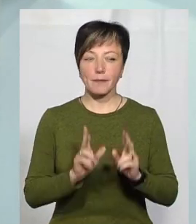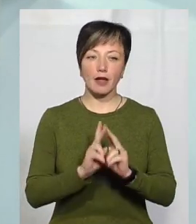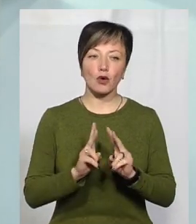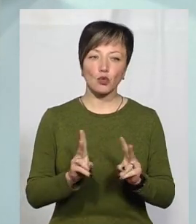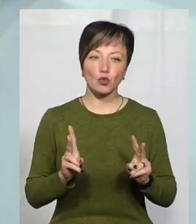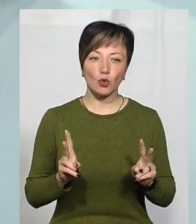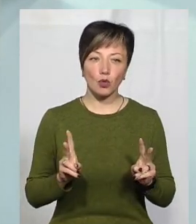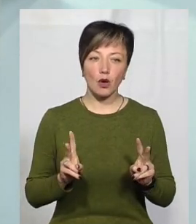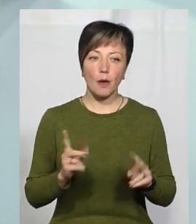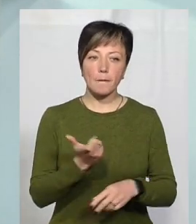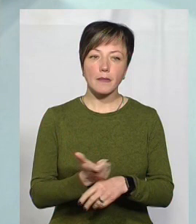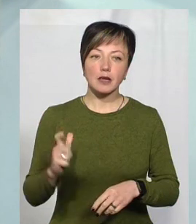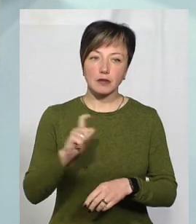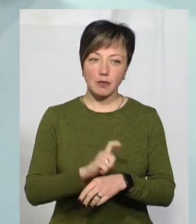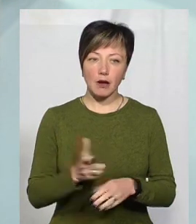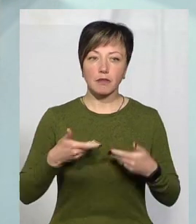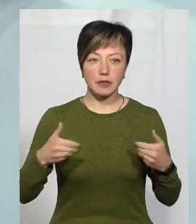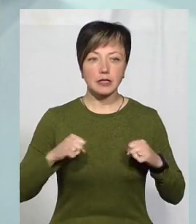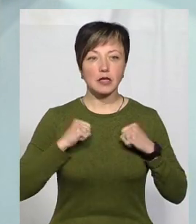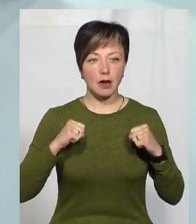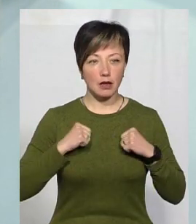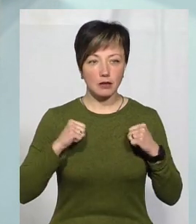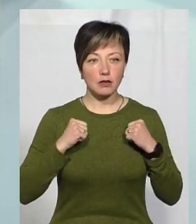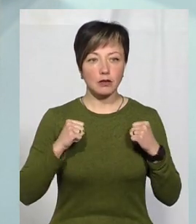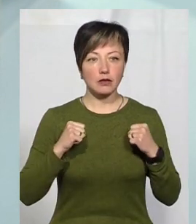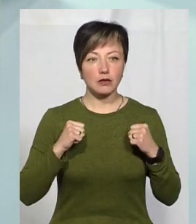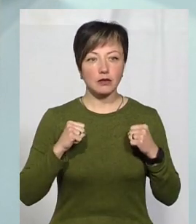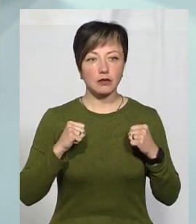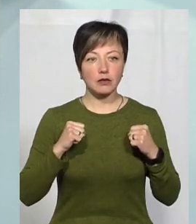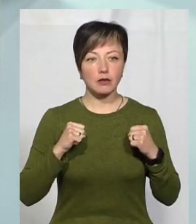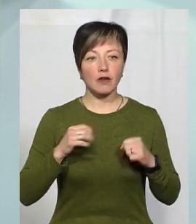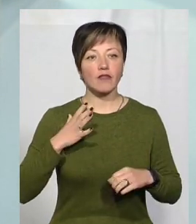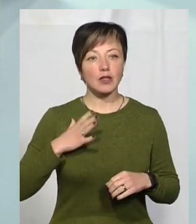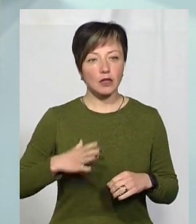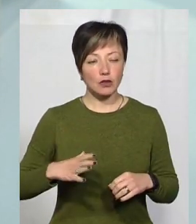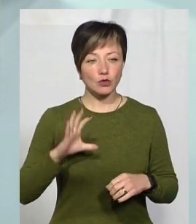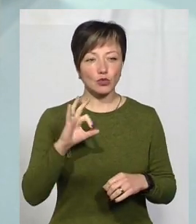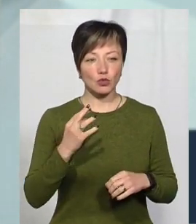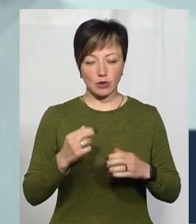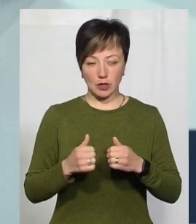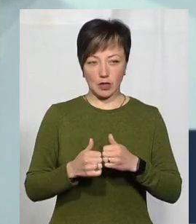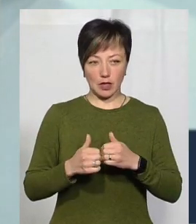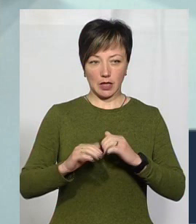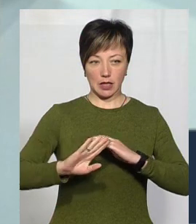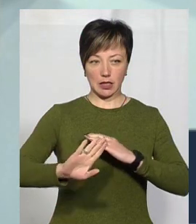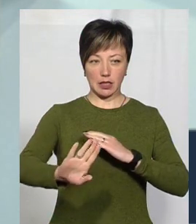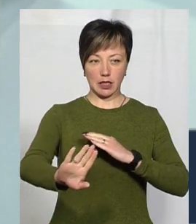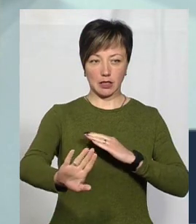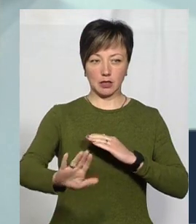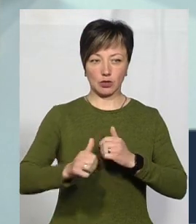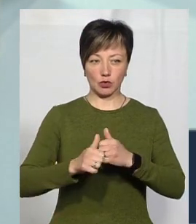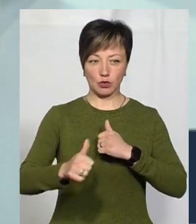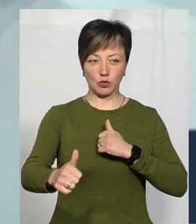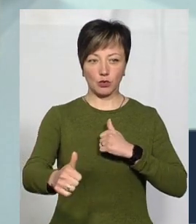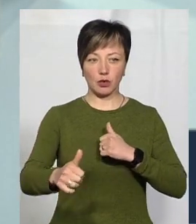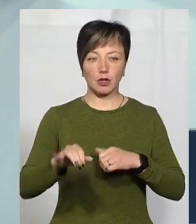Тобто максимально ми старались витримувати соціальну дистанцію. Ну,